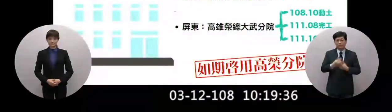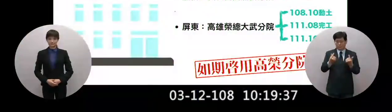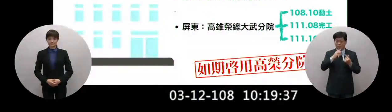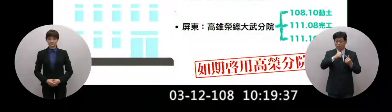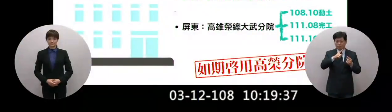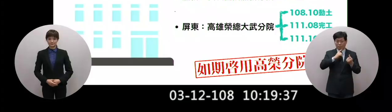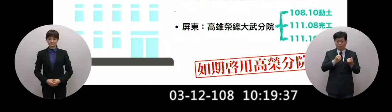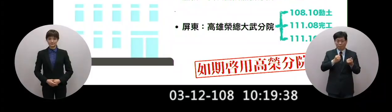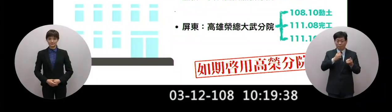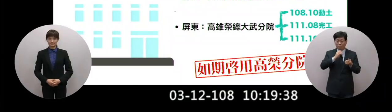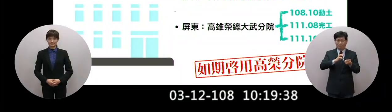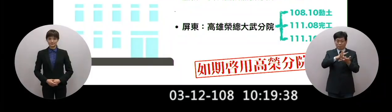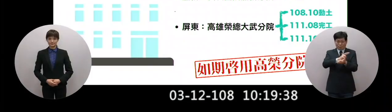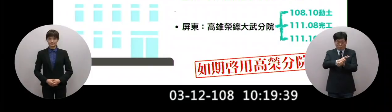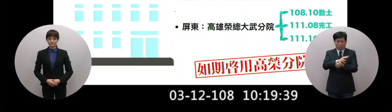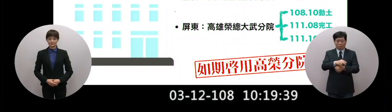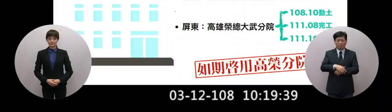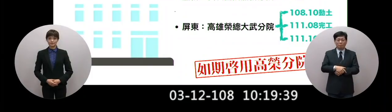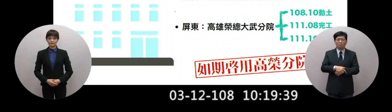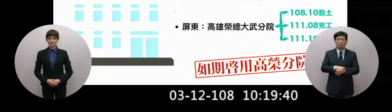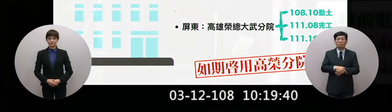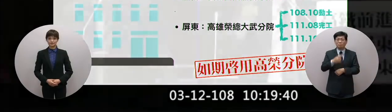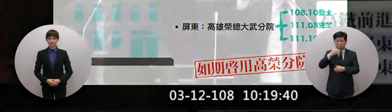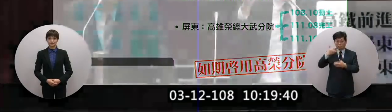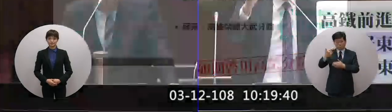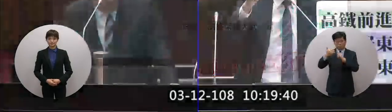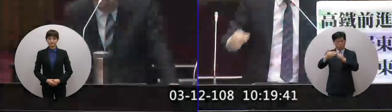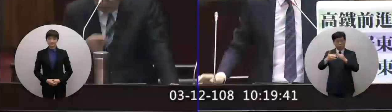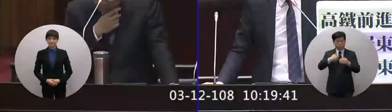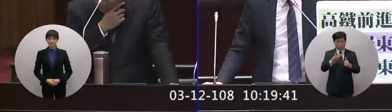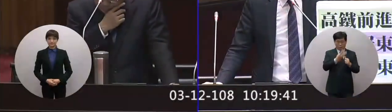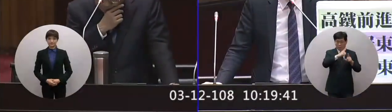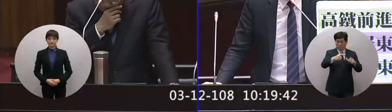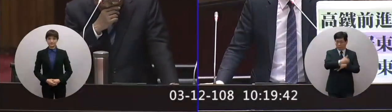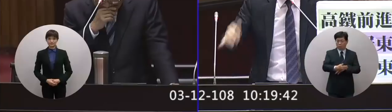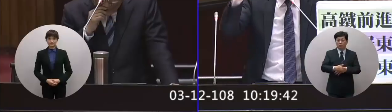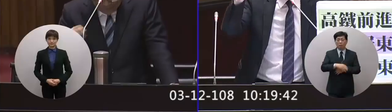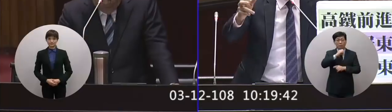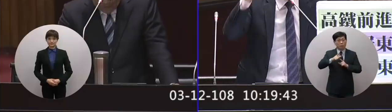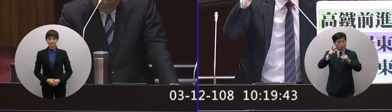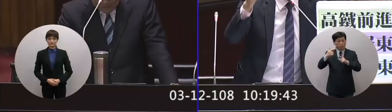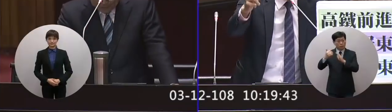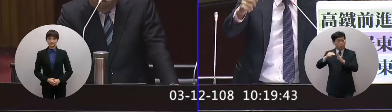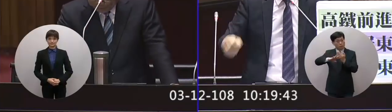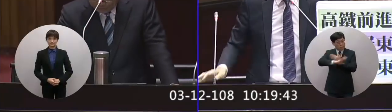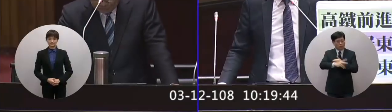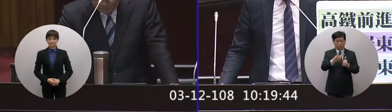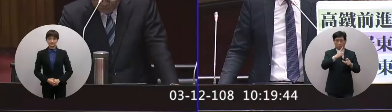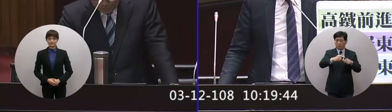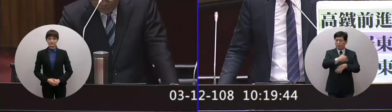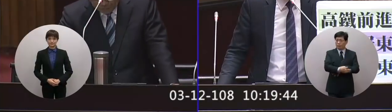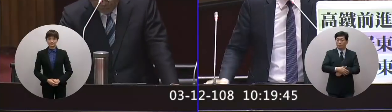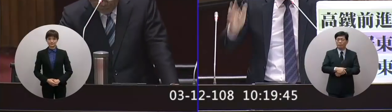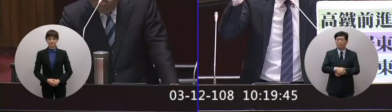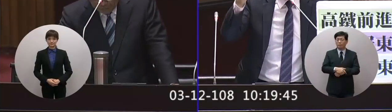在雲林雲林呢是我們扣除六都的第三大線屏東扣除六都的第二大線